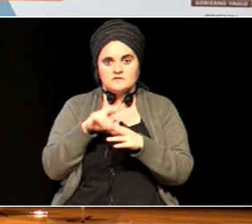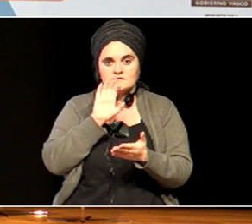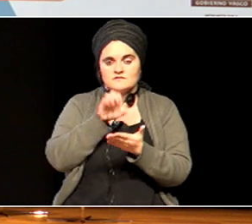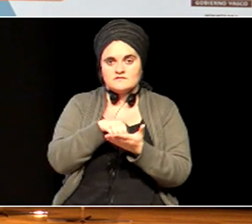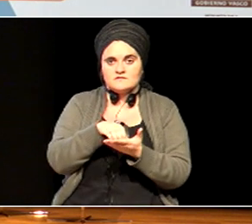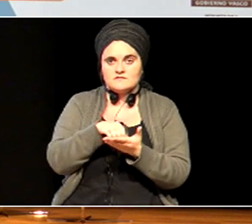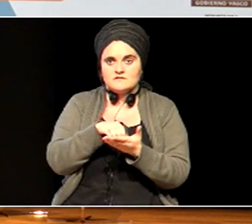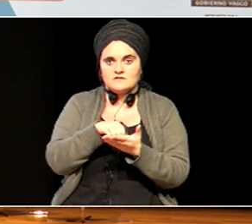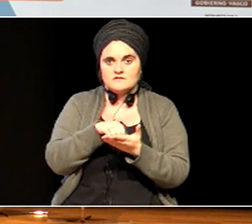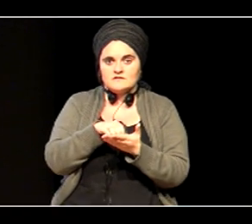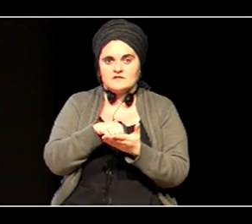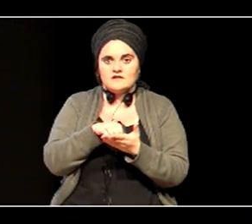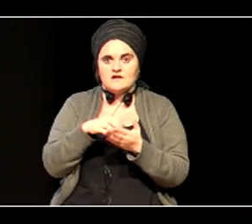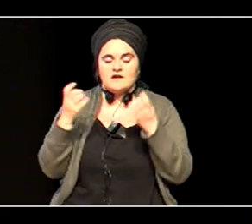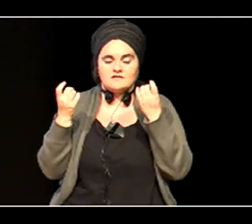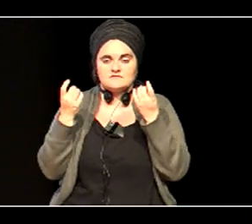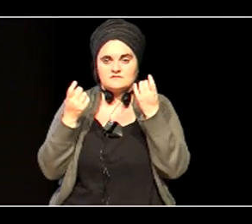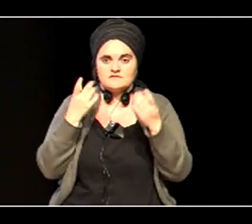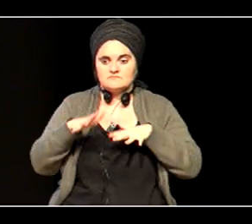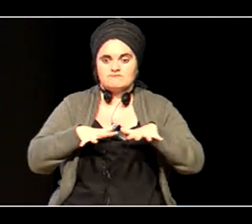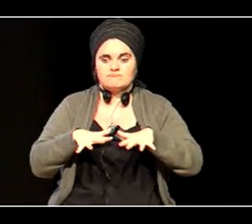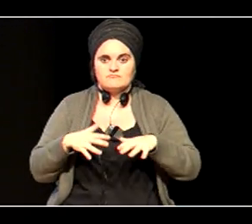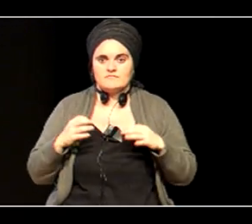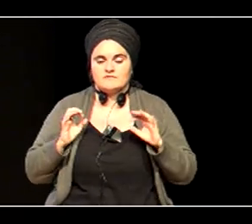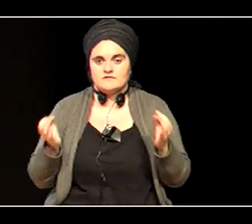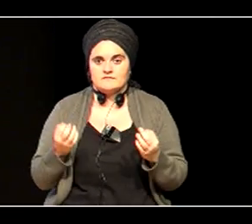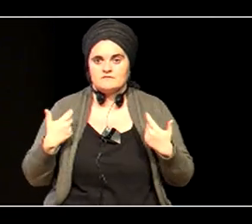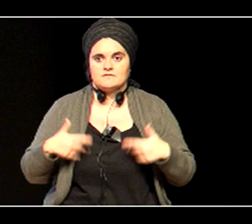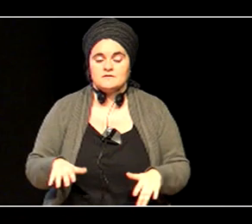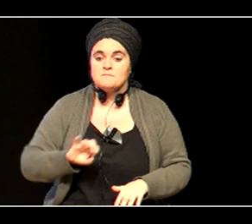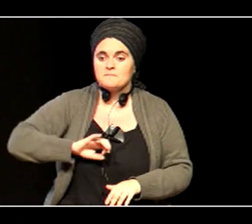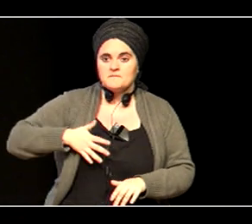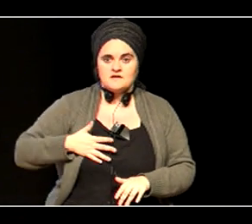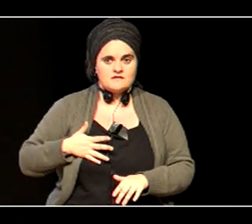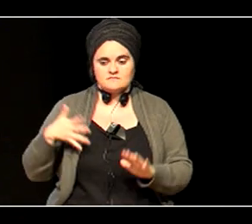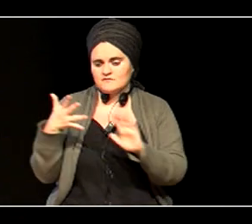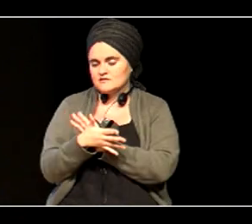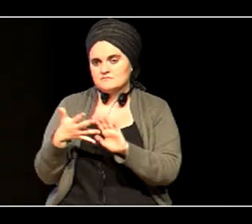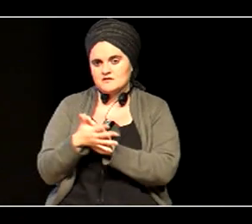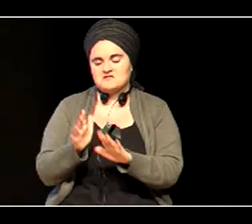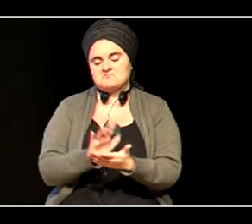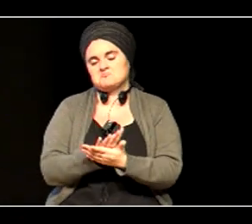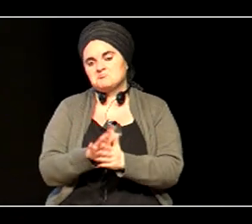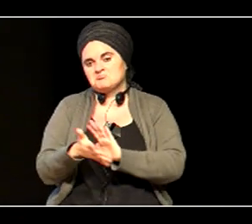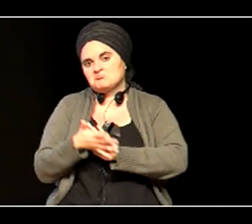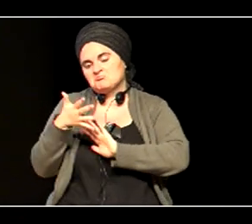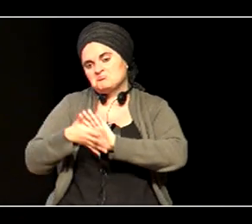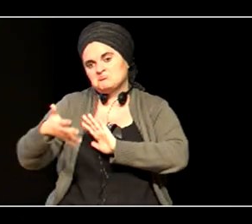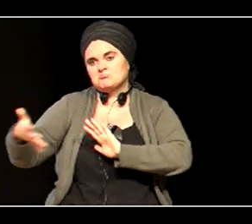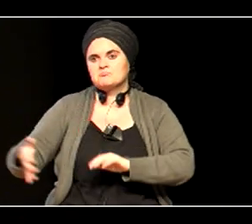martzan jartzea hori biar lazai esko azalduko dizuegu bigarren eskidetza plana